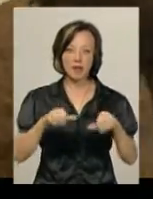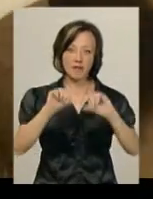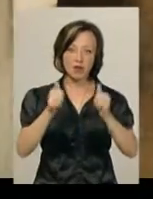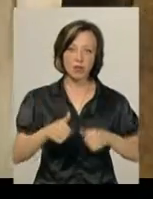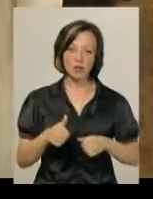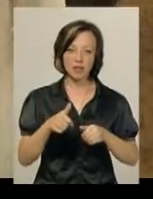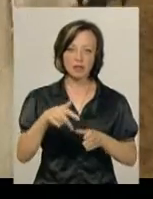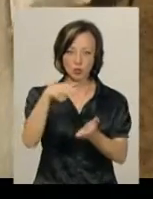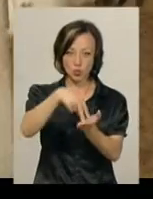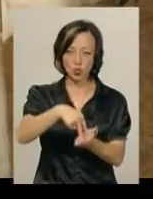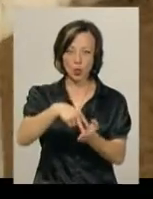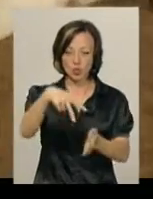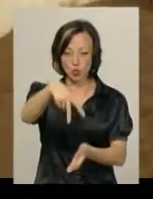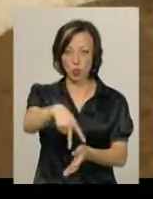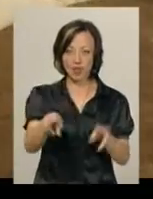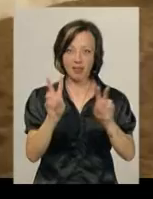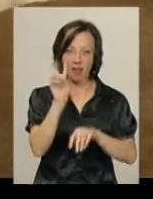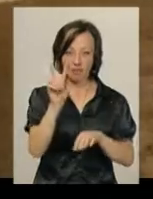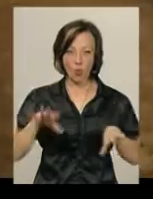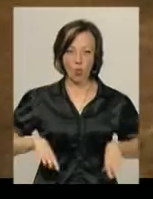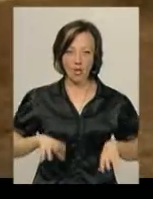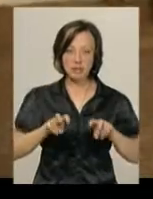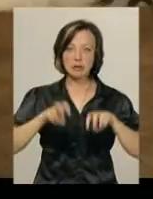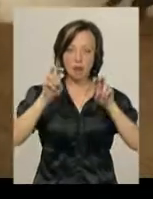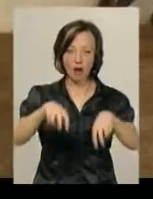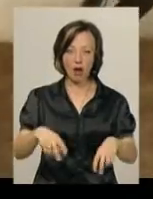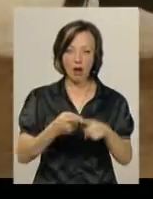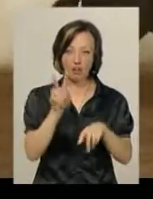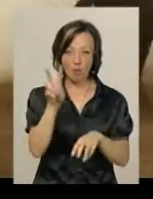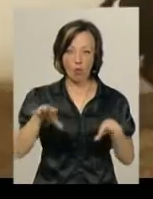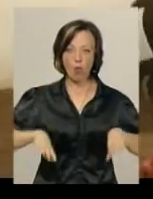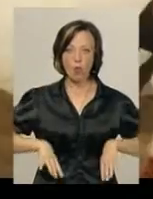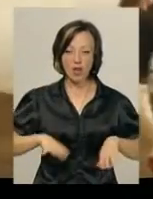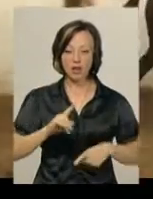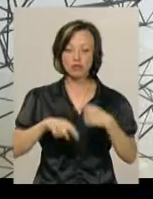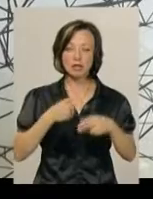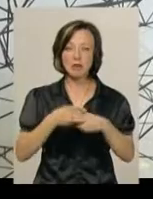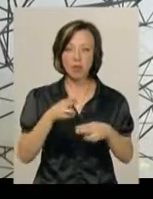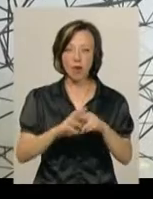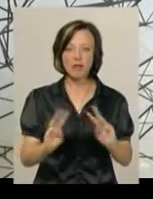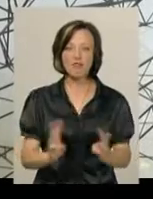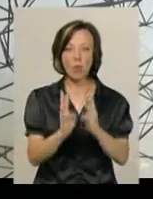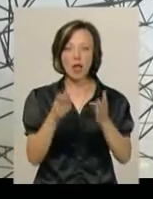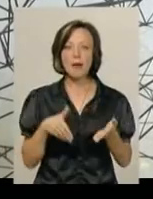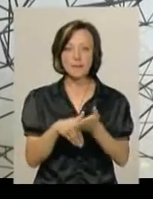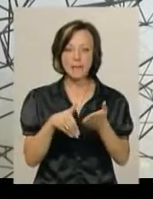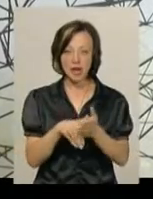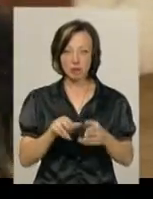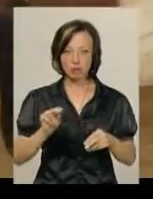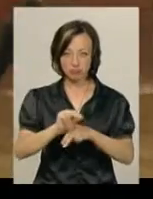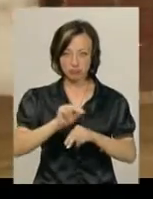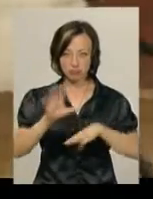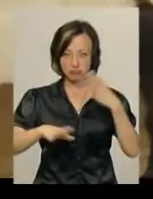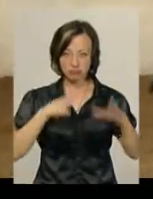їзді, стоячи на двох конях, стрибках, теж стоячи на двох конях через перешкоди та вогонь. Які методи ефективно діють на кони під час вишколу,